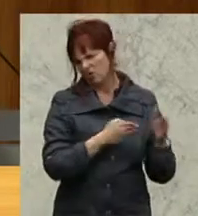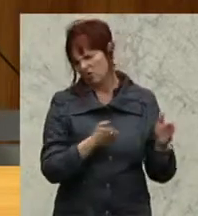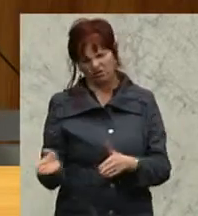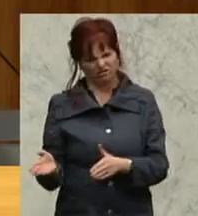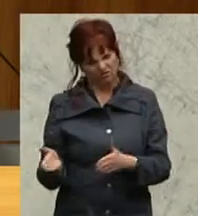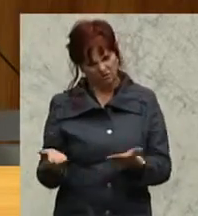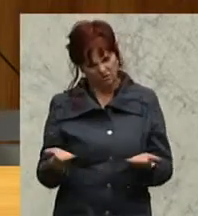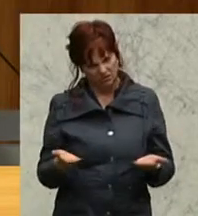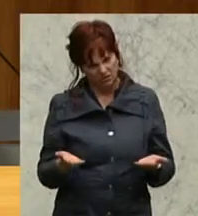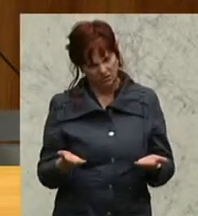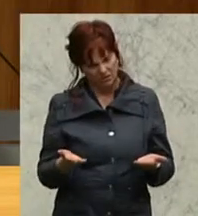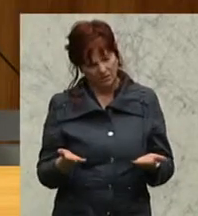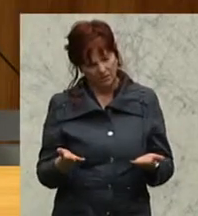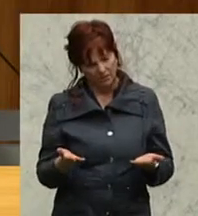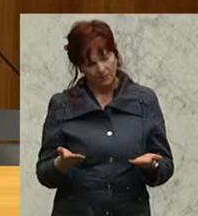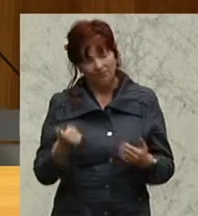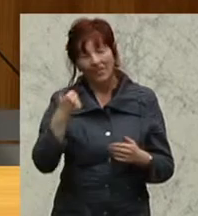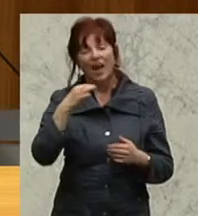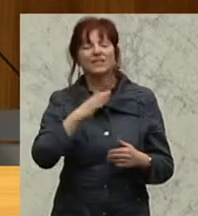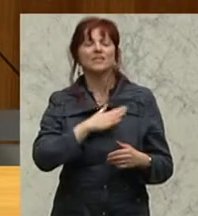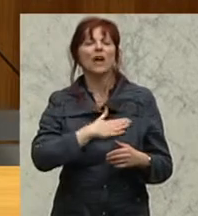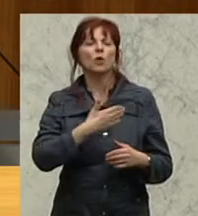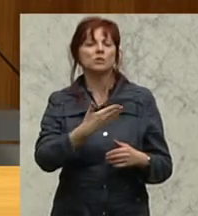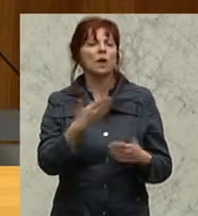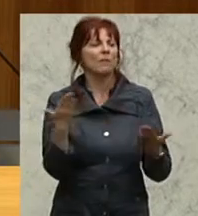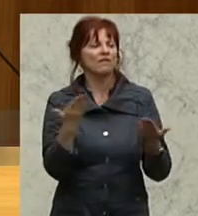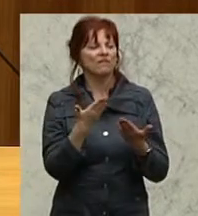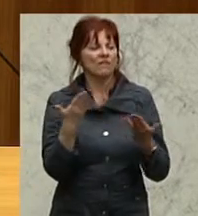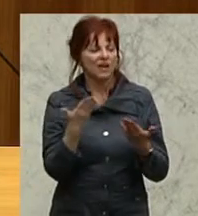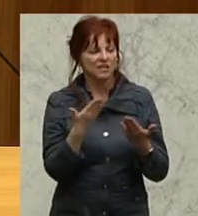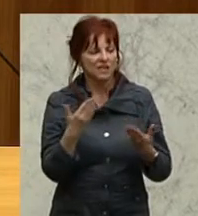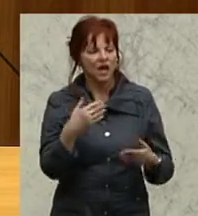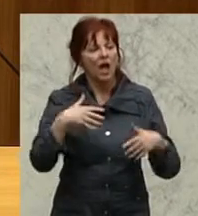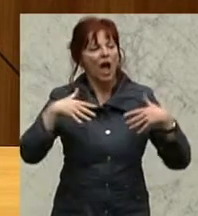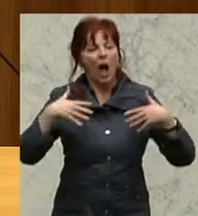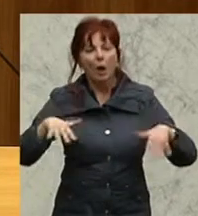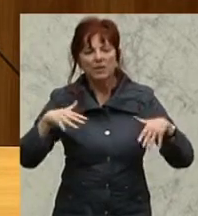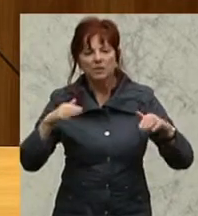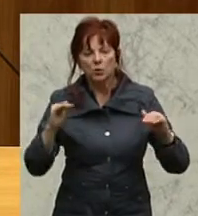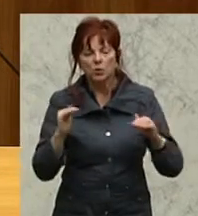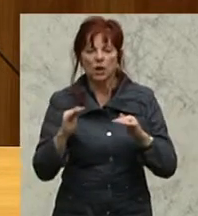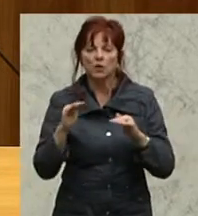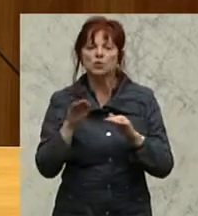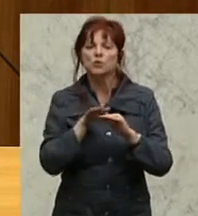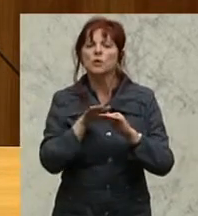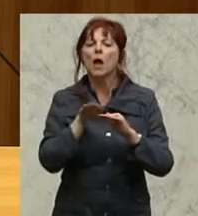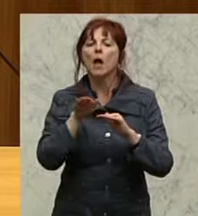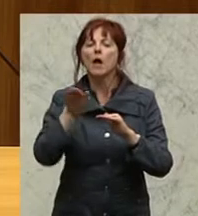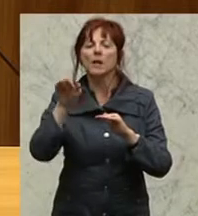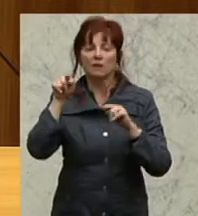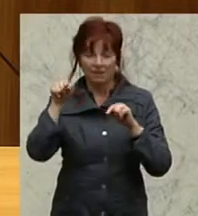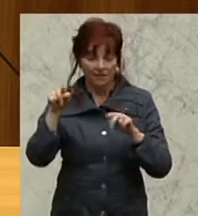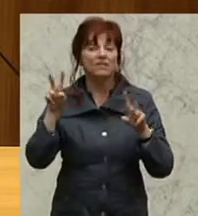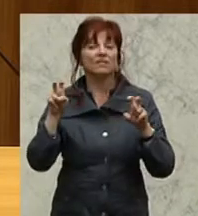Die, mit der einzigen Ausnahme vielleicht, dass die steigernde Arbeitslosigkeit sicherlich ein Thema ist, dass das zum Diskutieren ist,